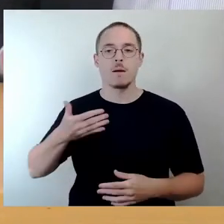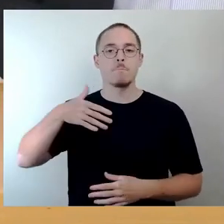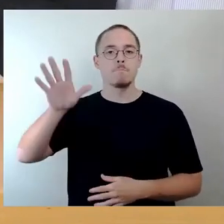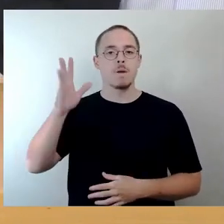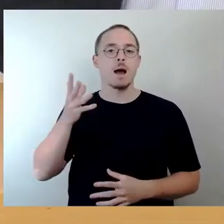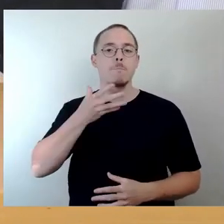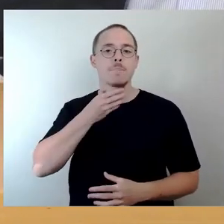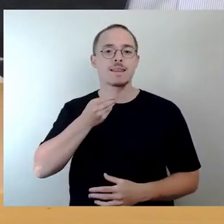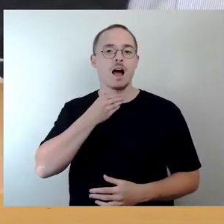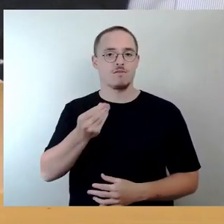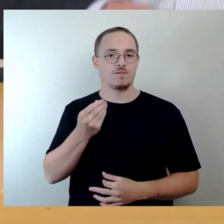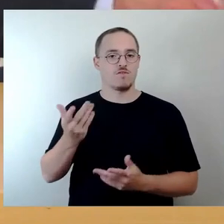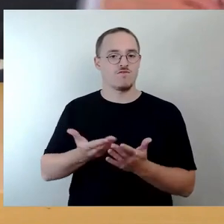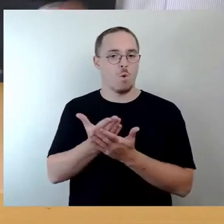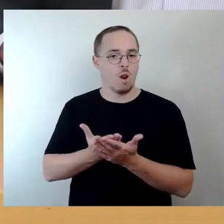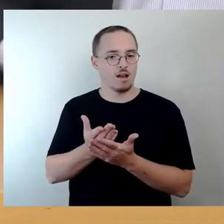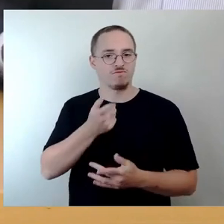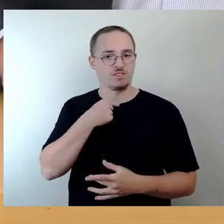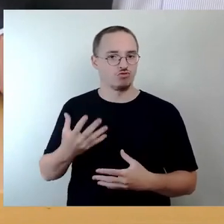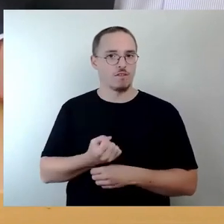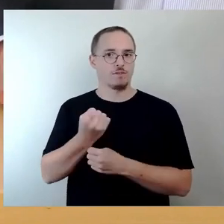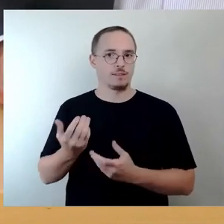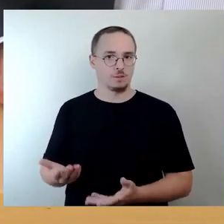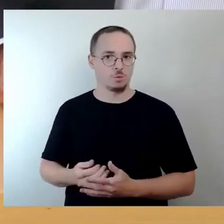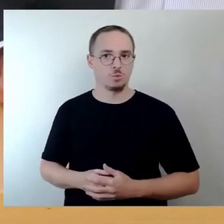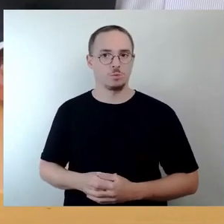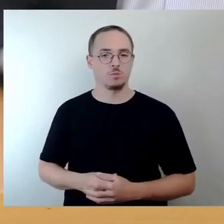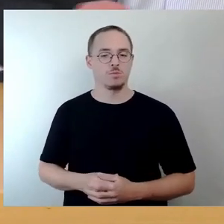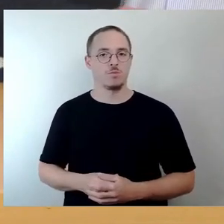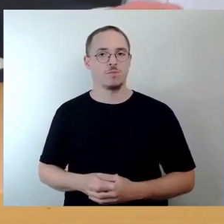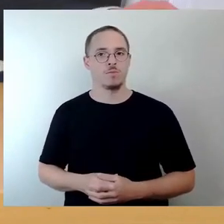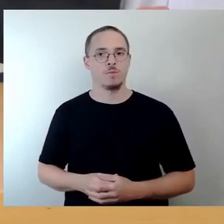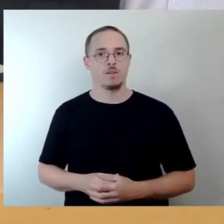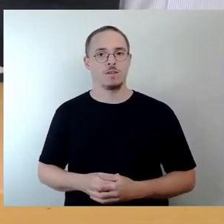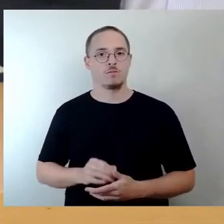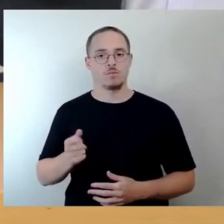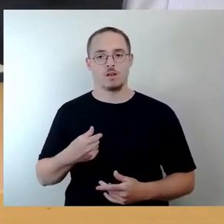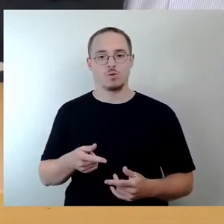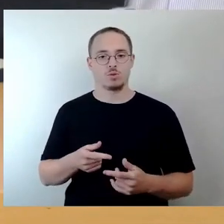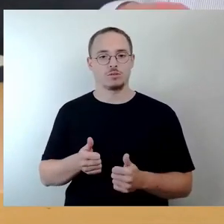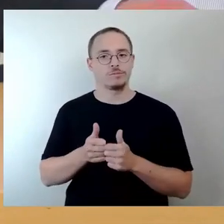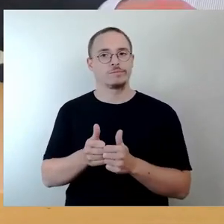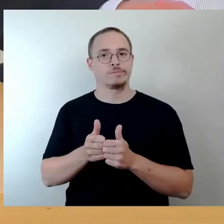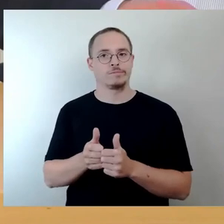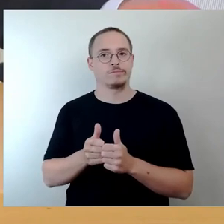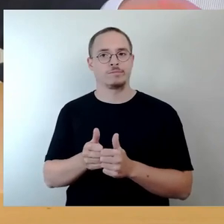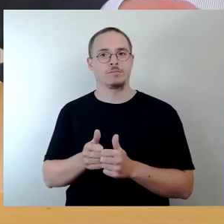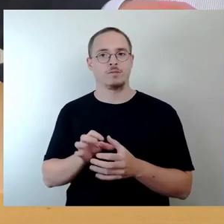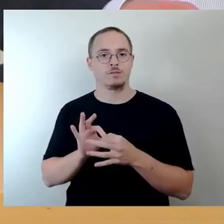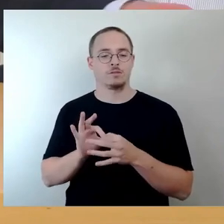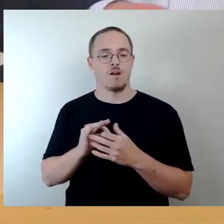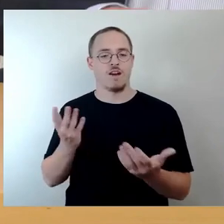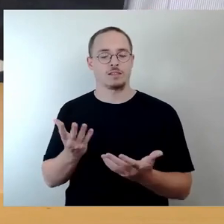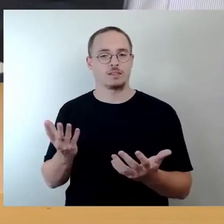Und wir werden dranbleiben im Sinne von, dass wir bis spätestens 2026 dann die ersten Erfahrungen